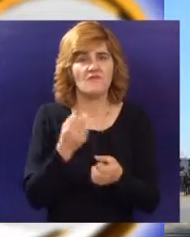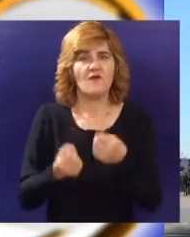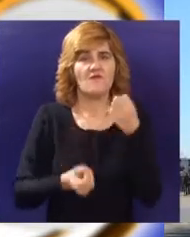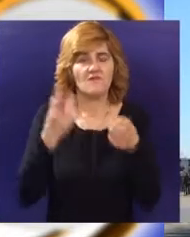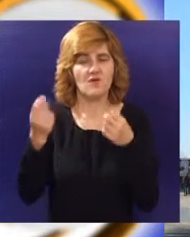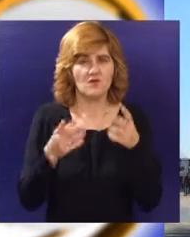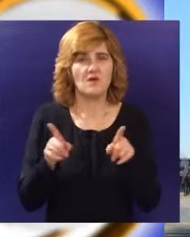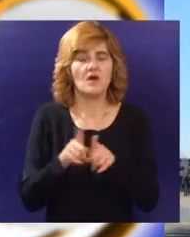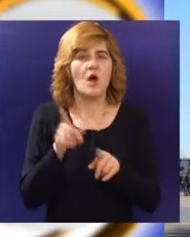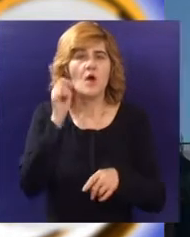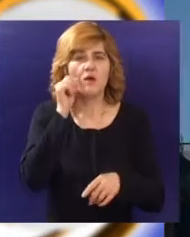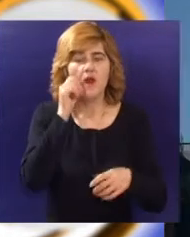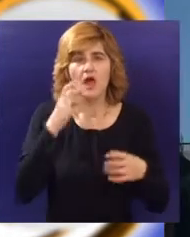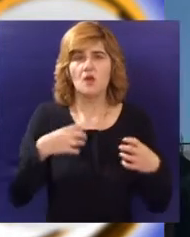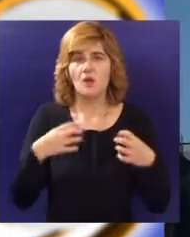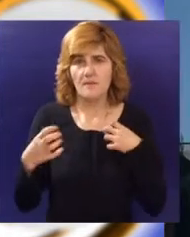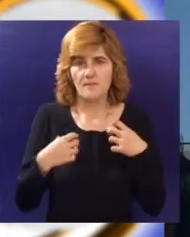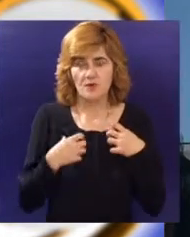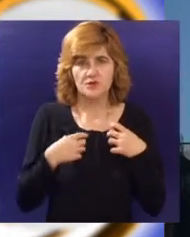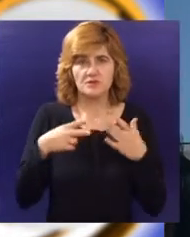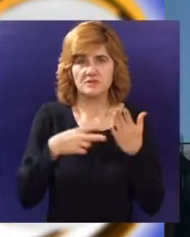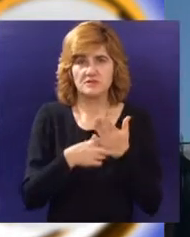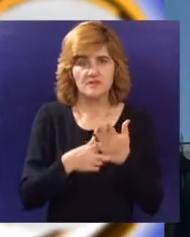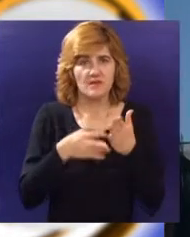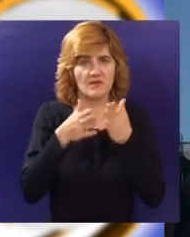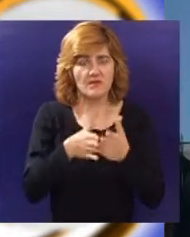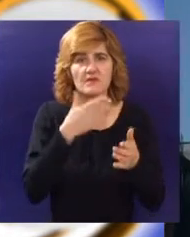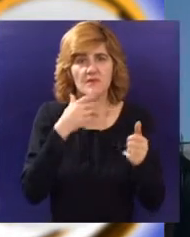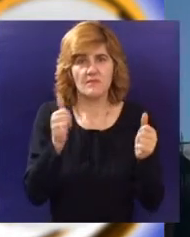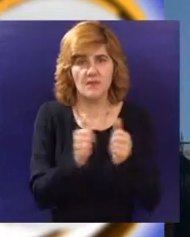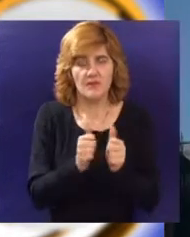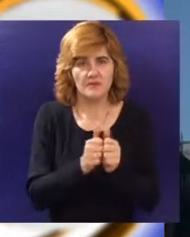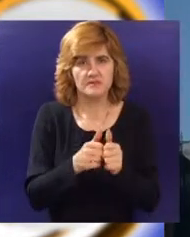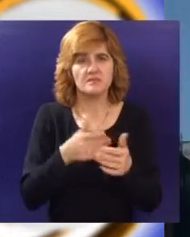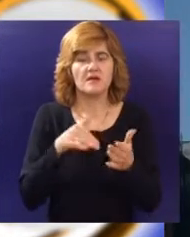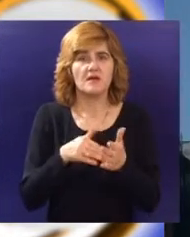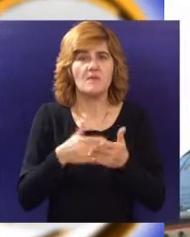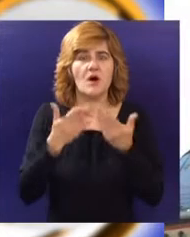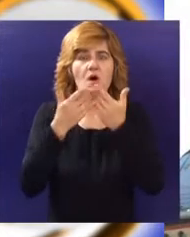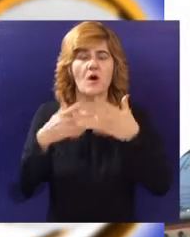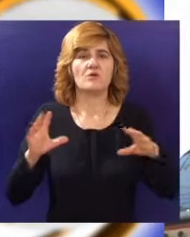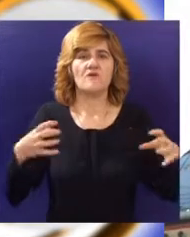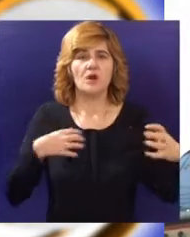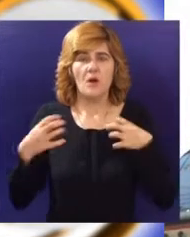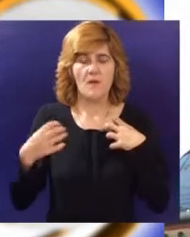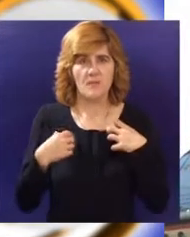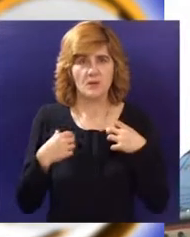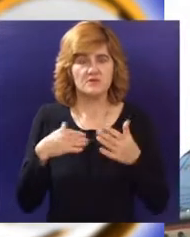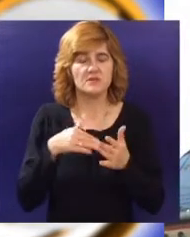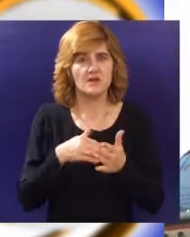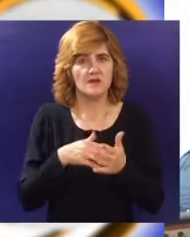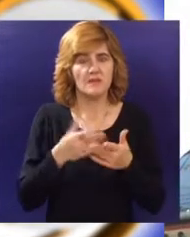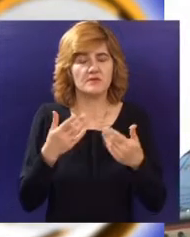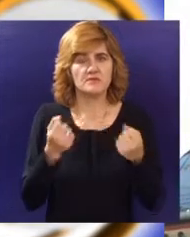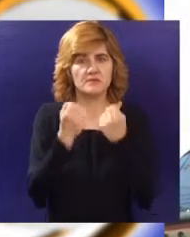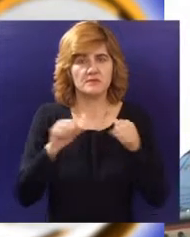uzeto i narodno pozorište, jer je adaptacijom, rekonstrukcijom i dogradnjom zgrade teatra predviđena i otvorena scena, tako da treba položaj prilagoditi i